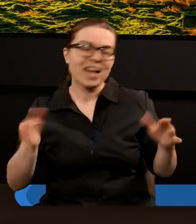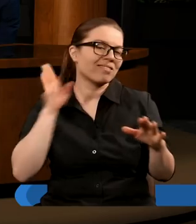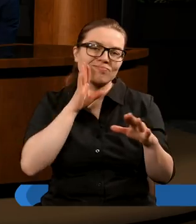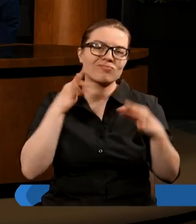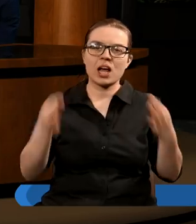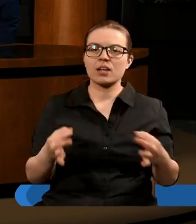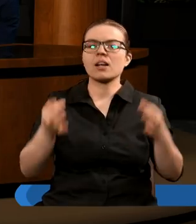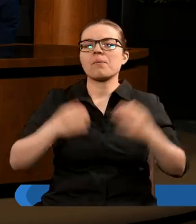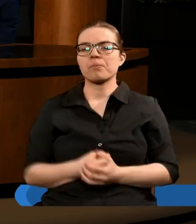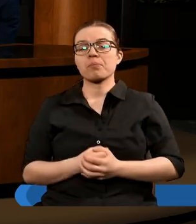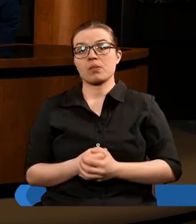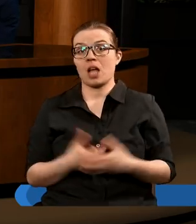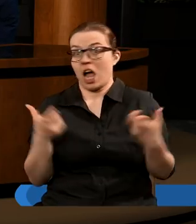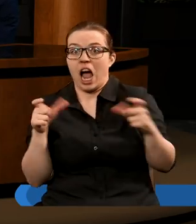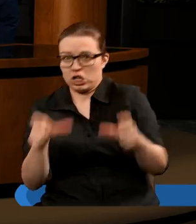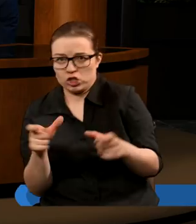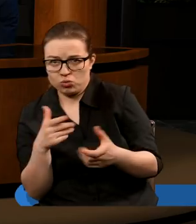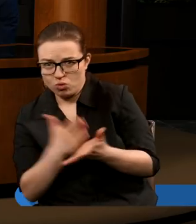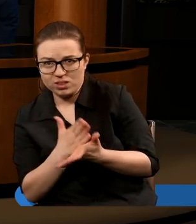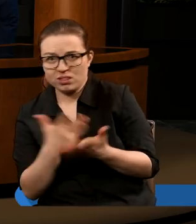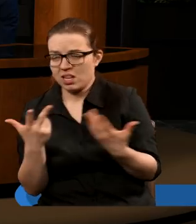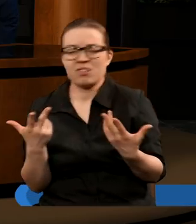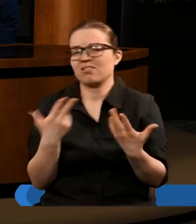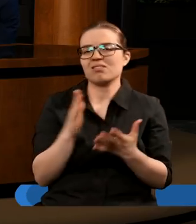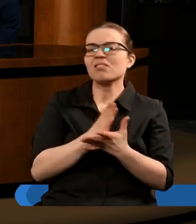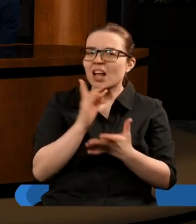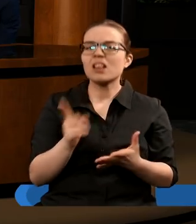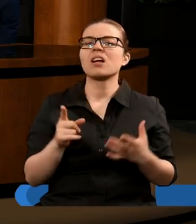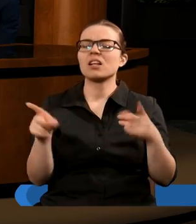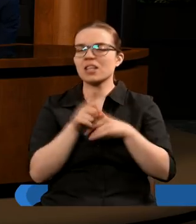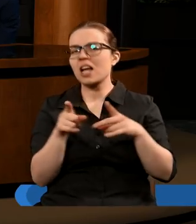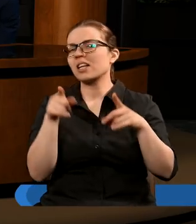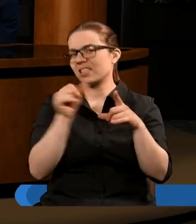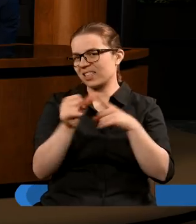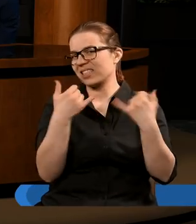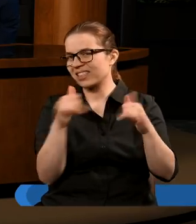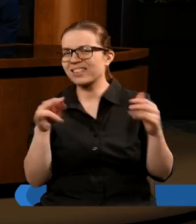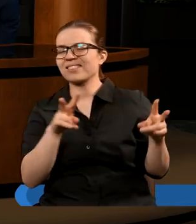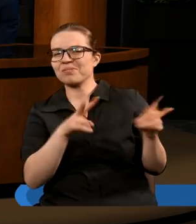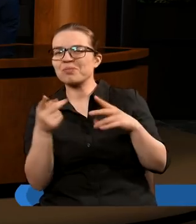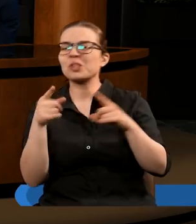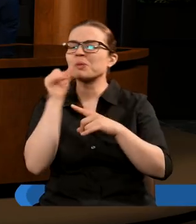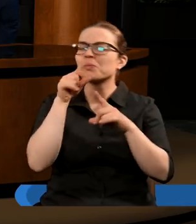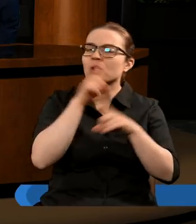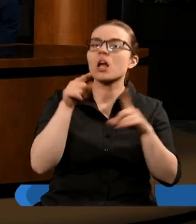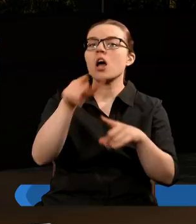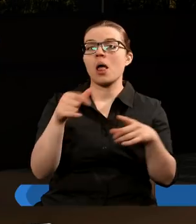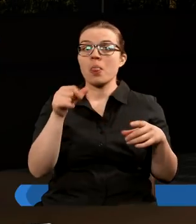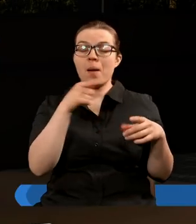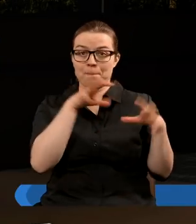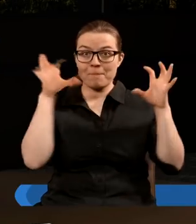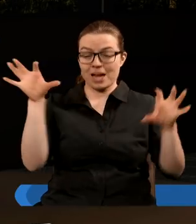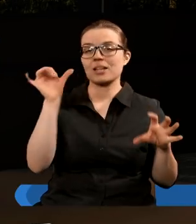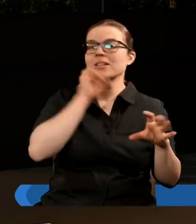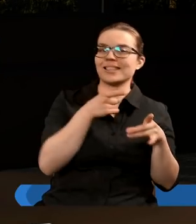Może nawet nie siłą, bo tutaj widzimy w niektórych tłumaczeniach jest nawet, że ta bestia próbuje namówić mieszkańców ziemi.